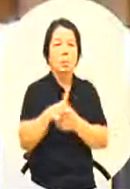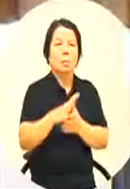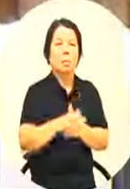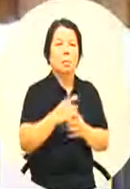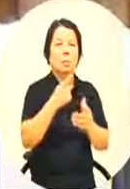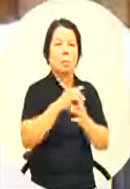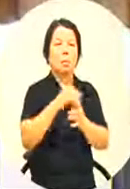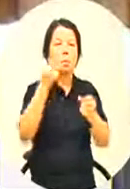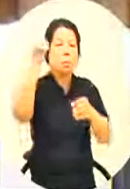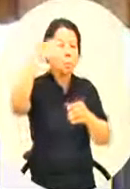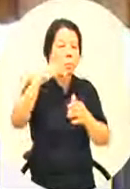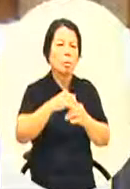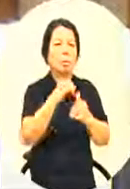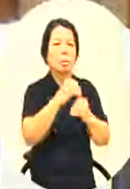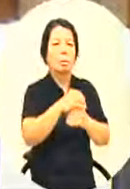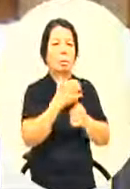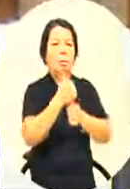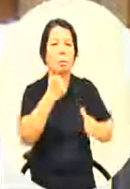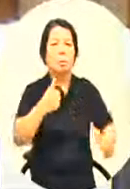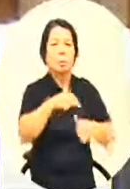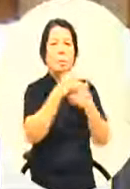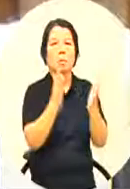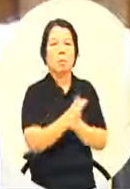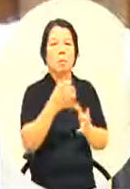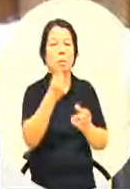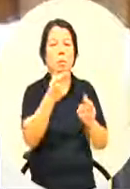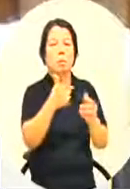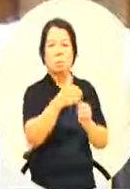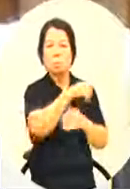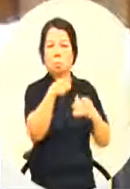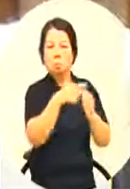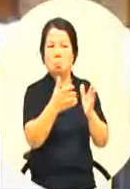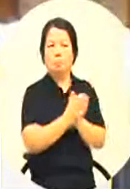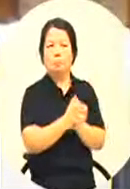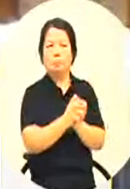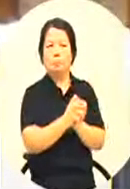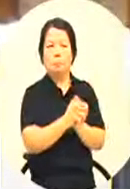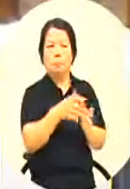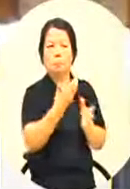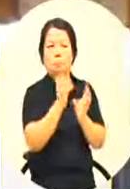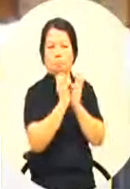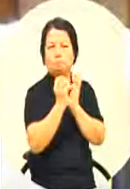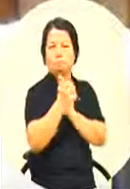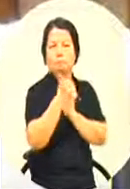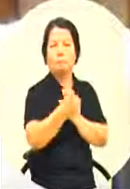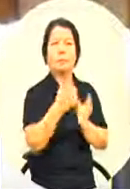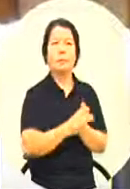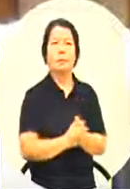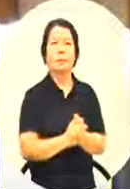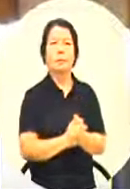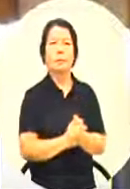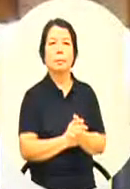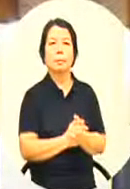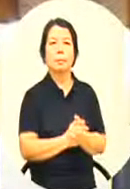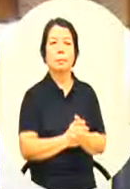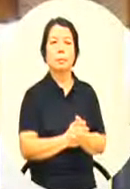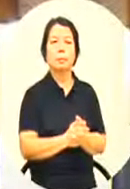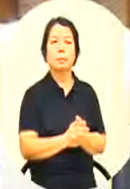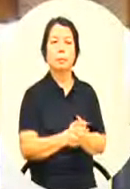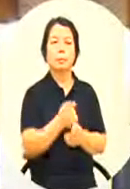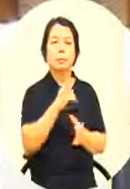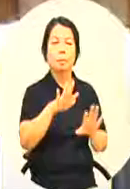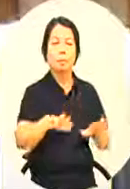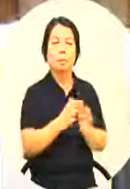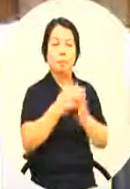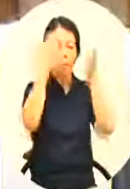裔这几部韩剧的内容都如数家珍你知道吗其实当举